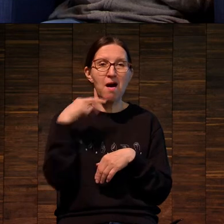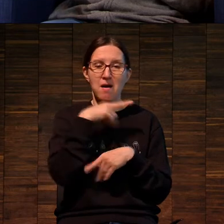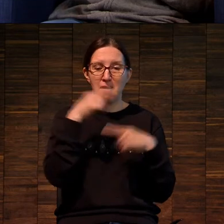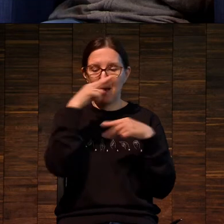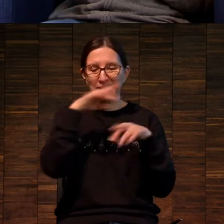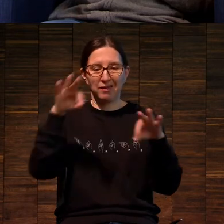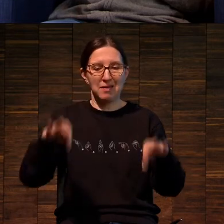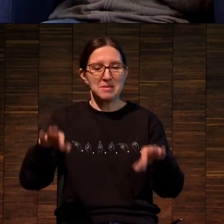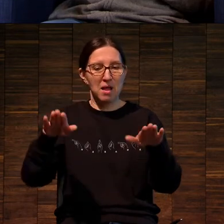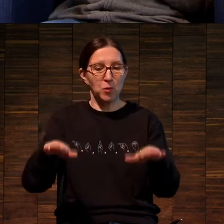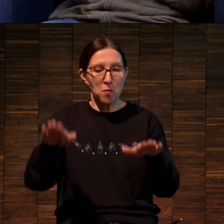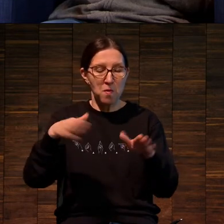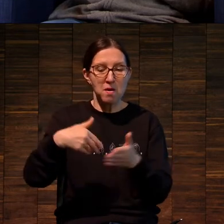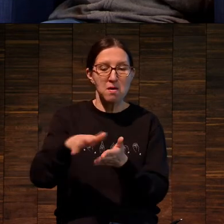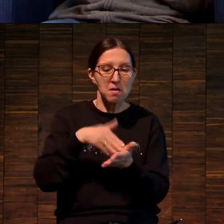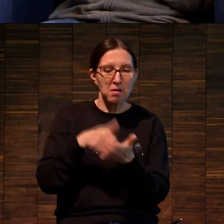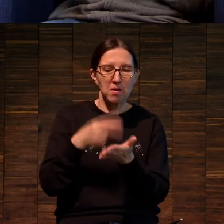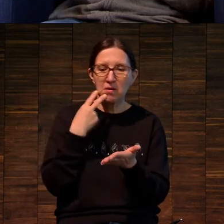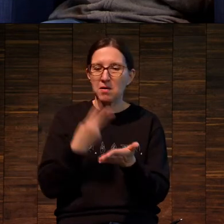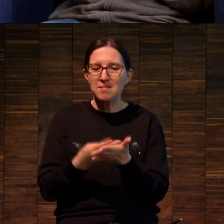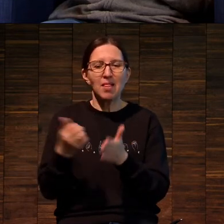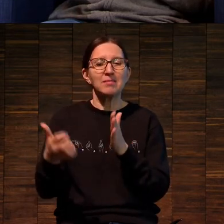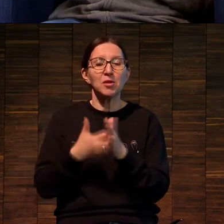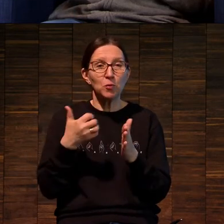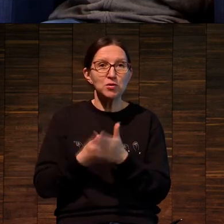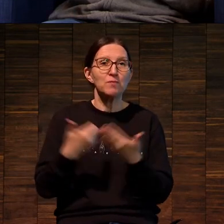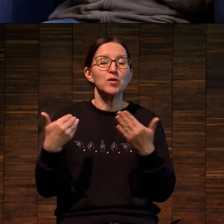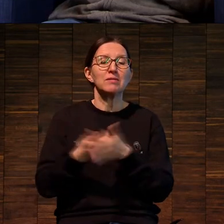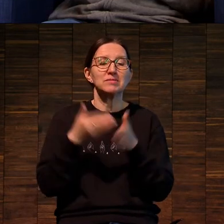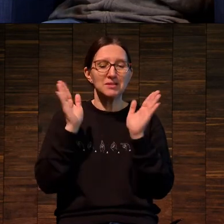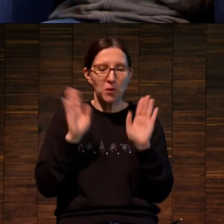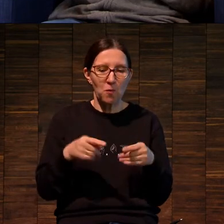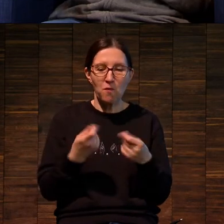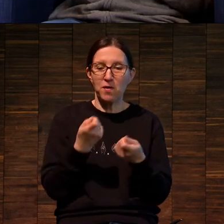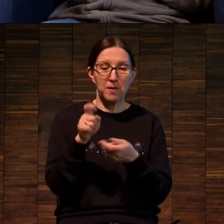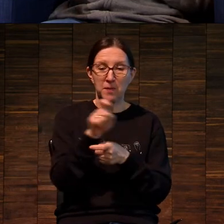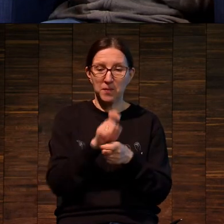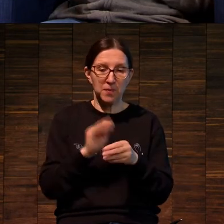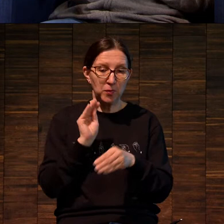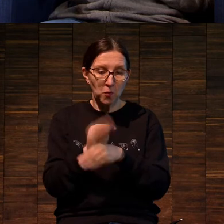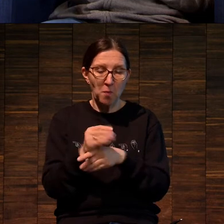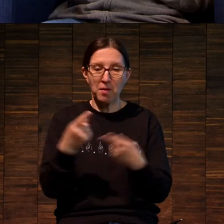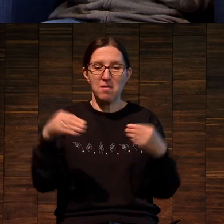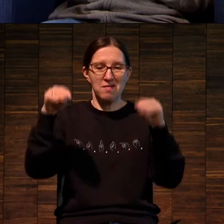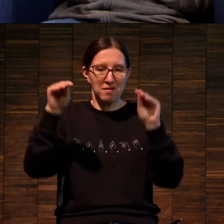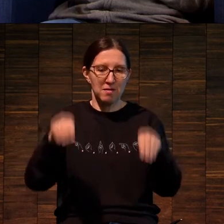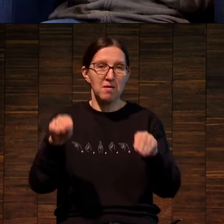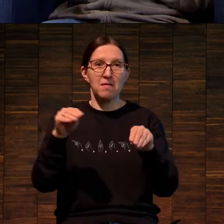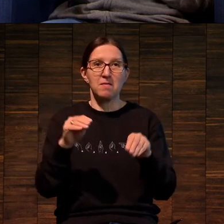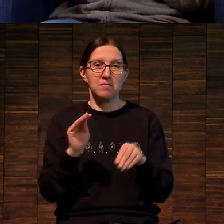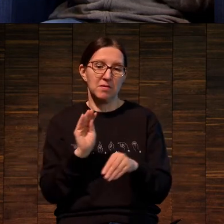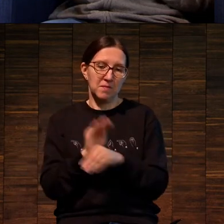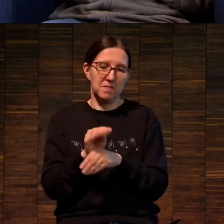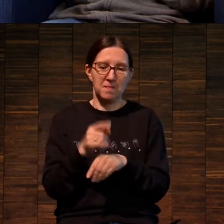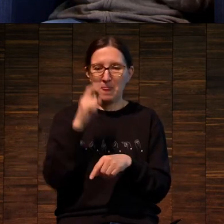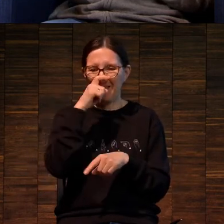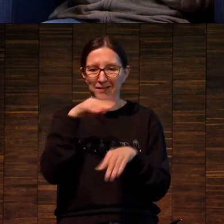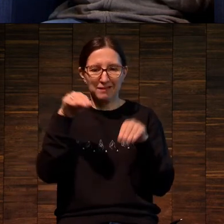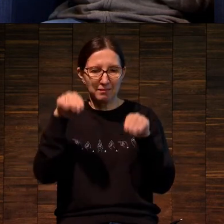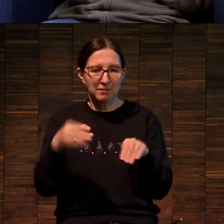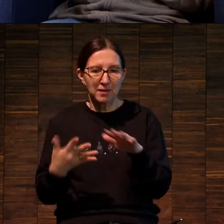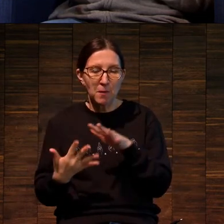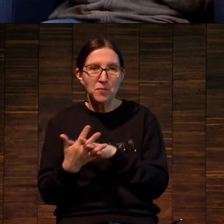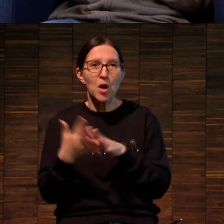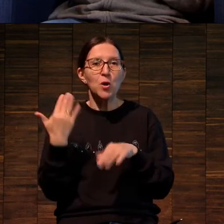дощечку, прокрыть матрицу, покрыть кислотоупорным лаком и еще и еще где-то чего-то вдобавок нарисовать. Появляется